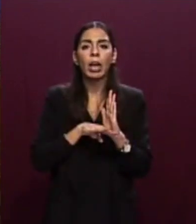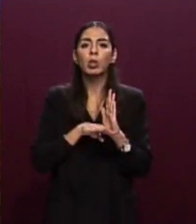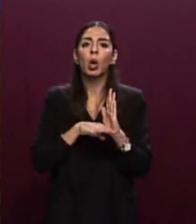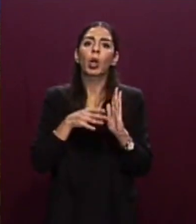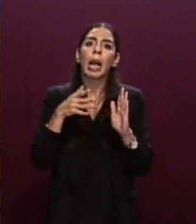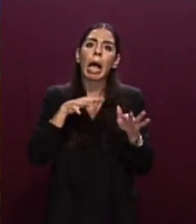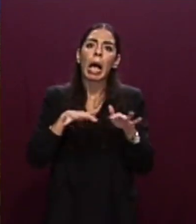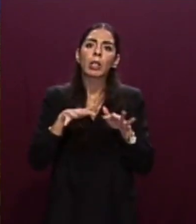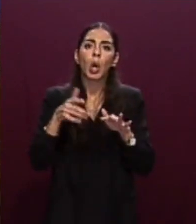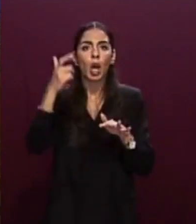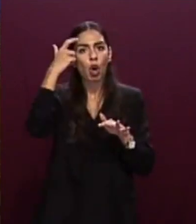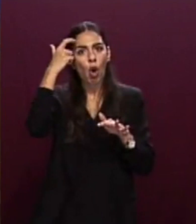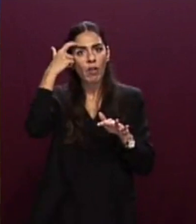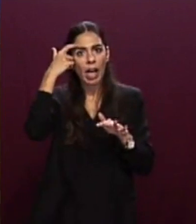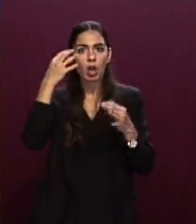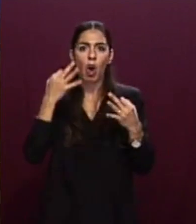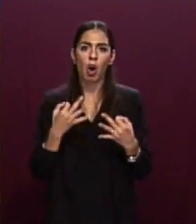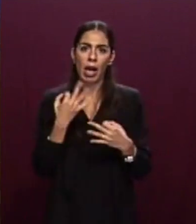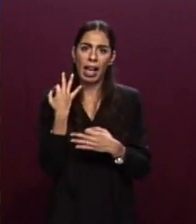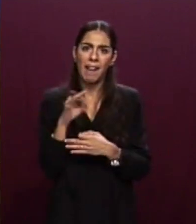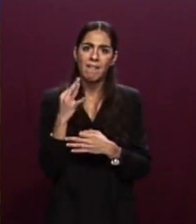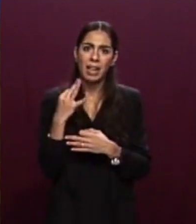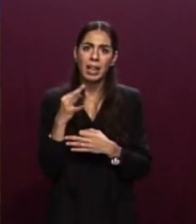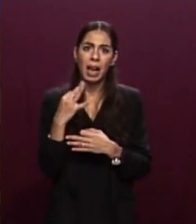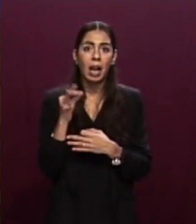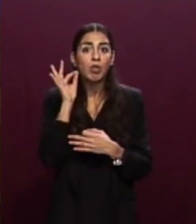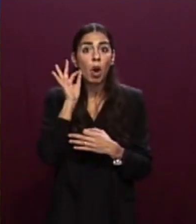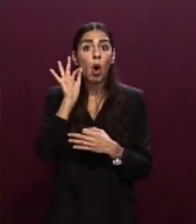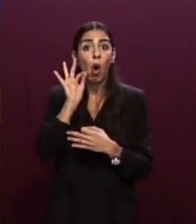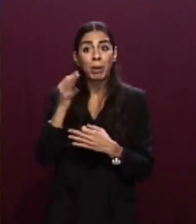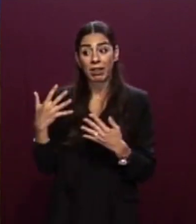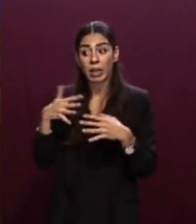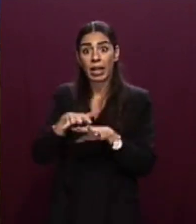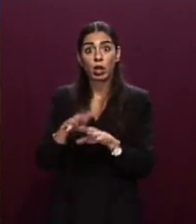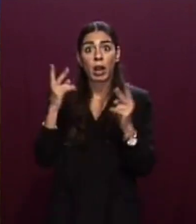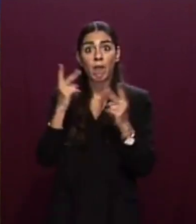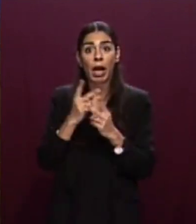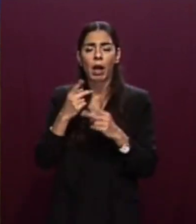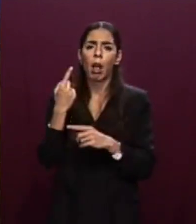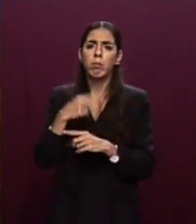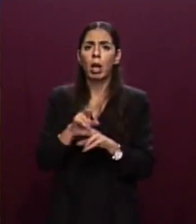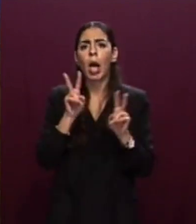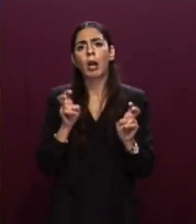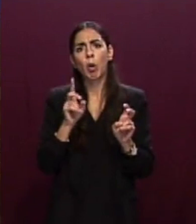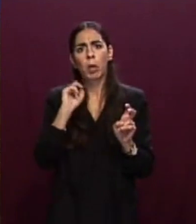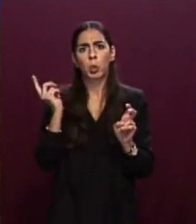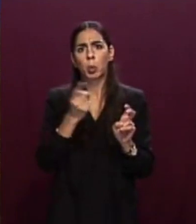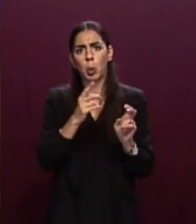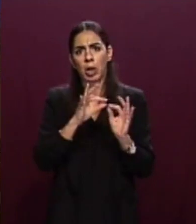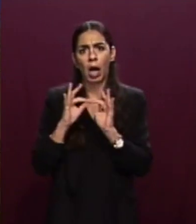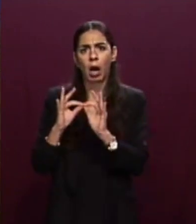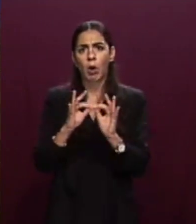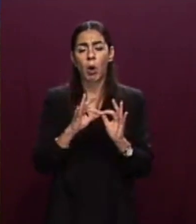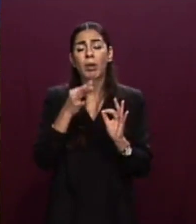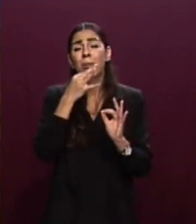flussi sia decisivo per consentire un'autentica integrazione, è argomento risalente e condiviso che spesso ha tuttavia messo a